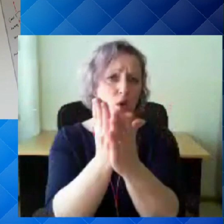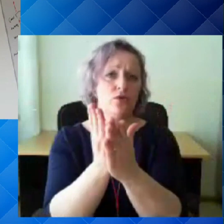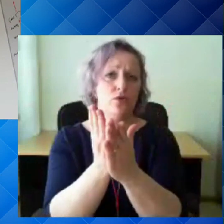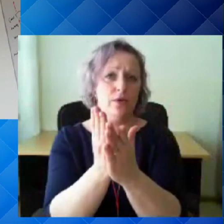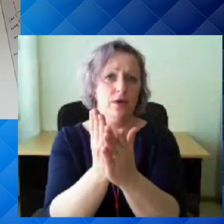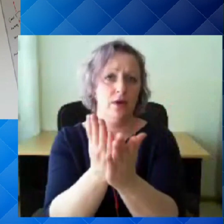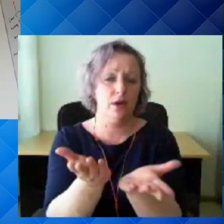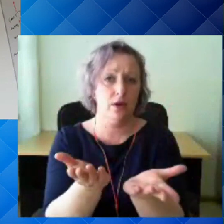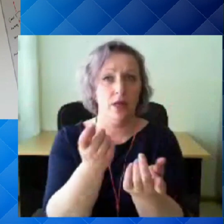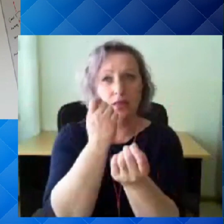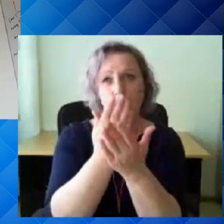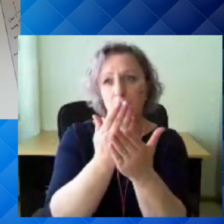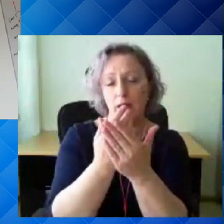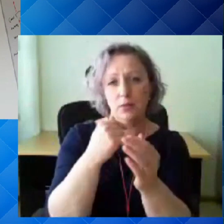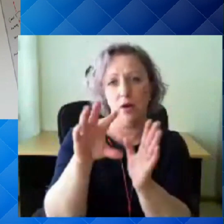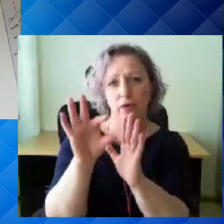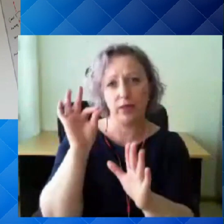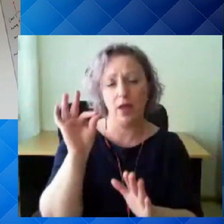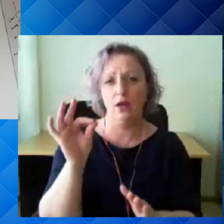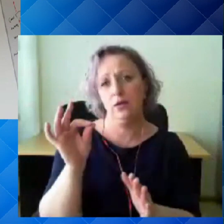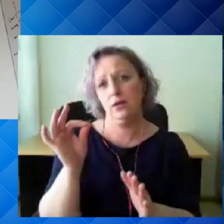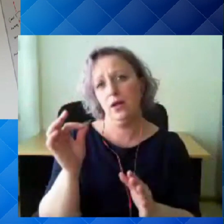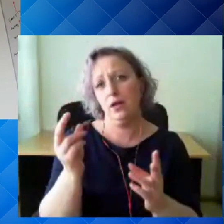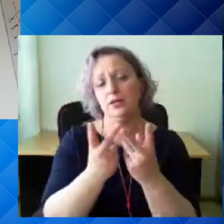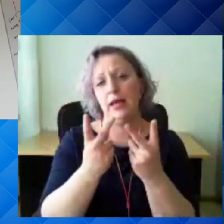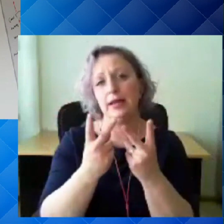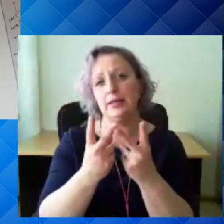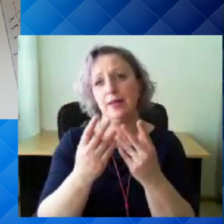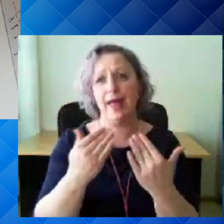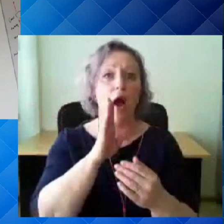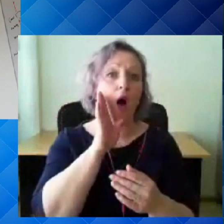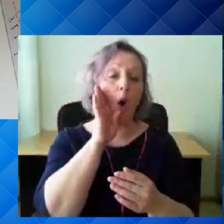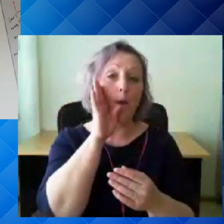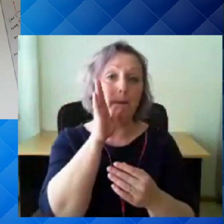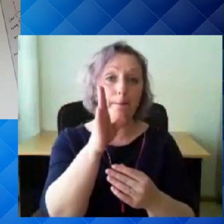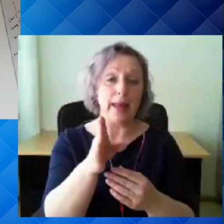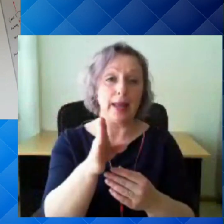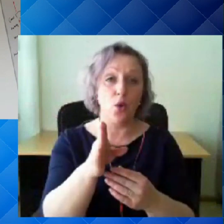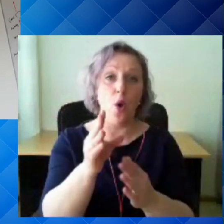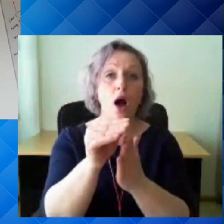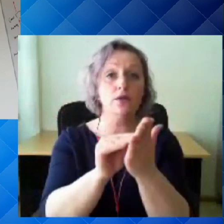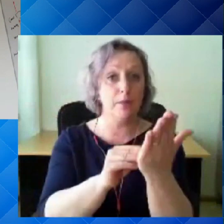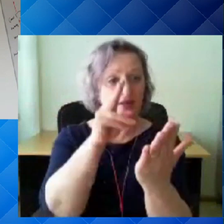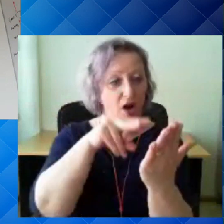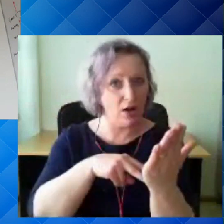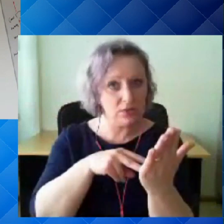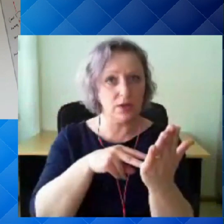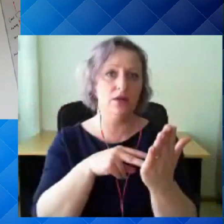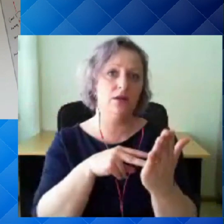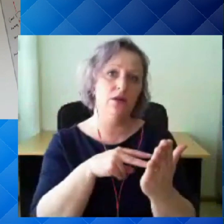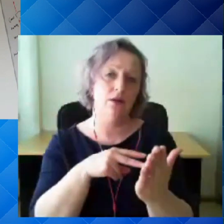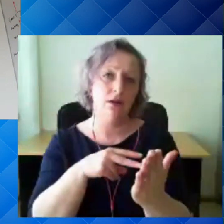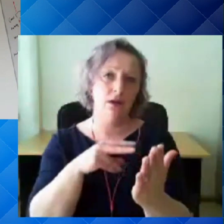kui ma võtan siin näiteks sellised tänaamikused aandmed või näitead,